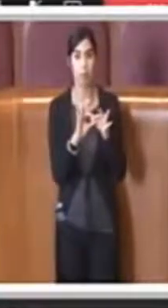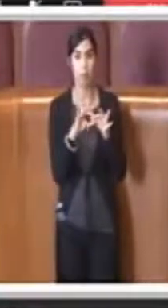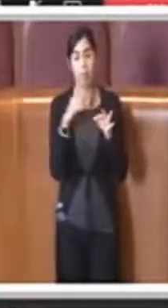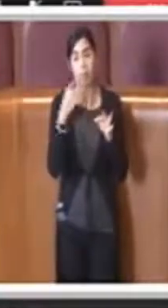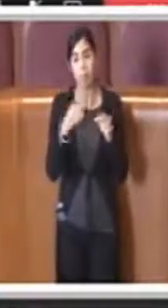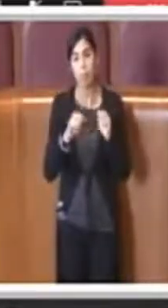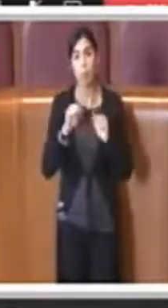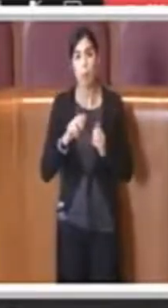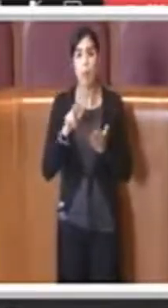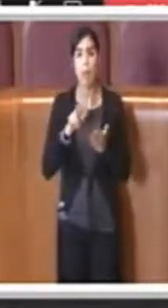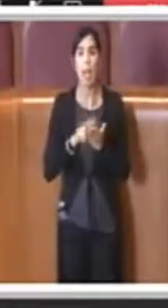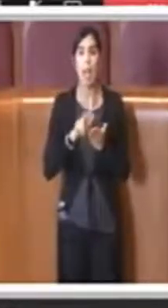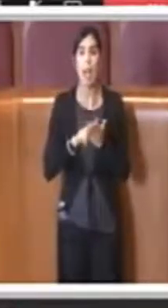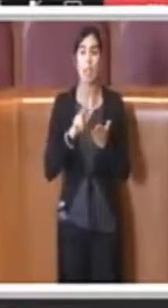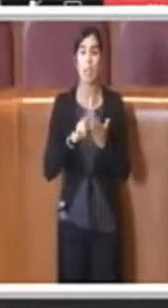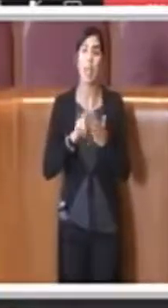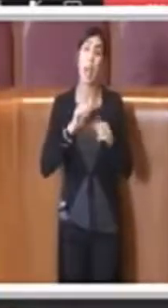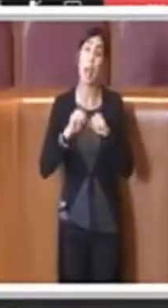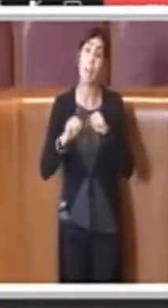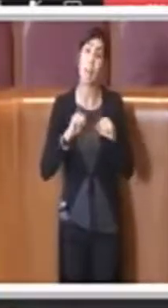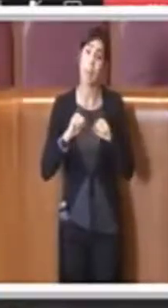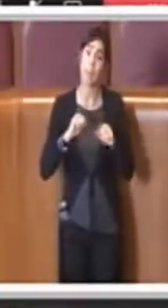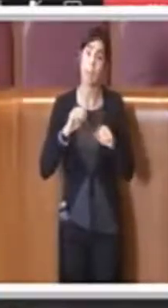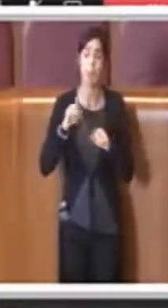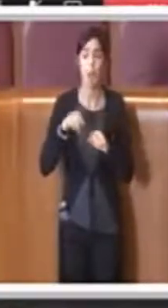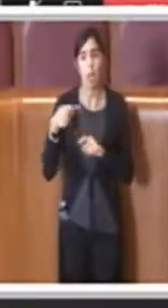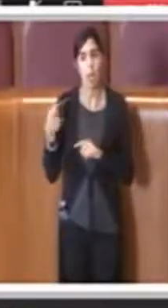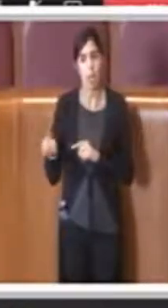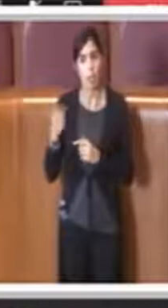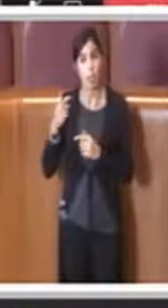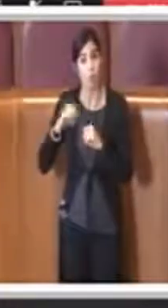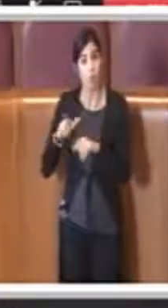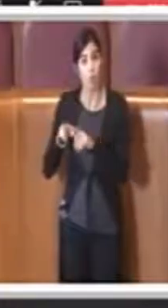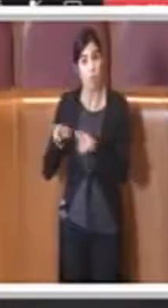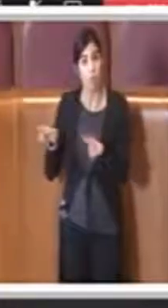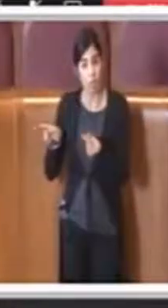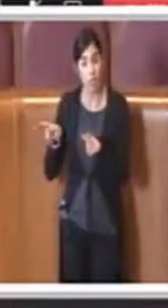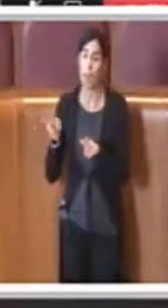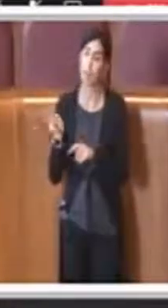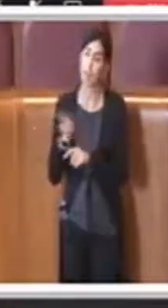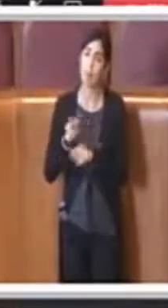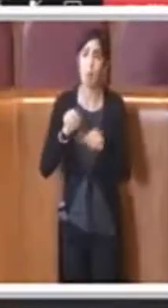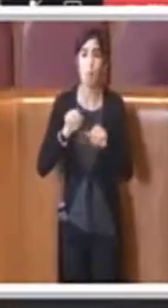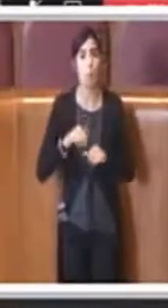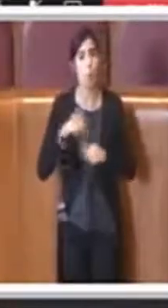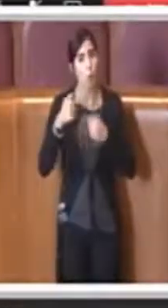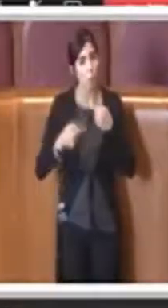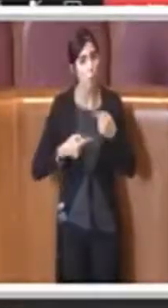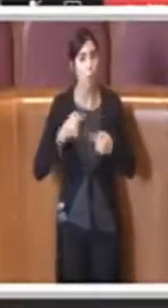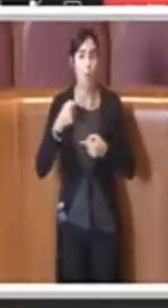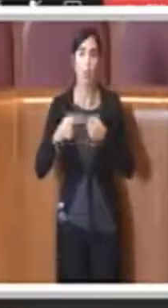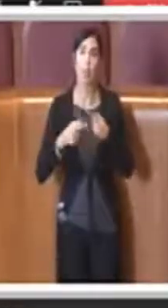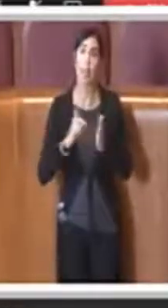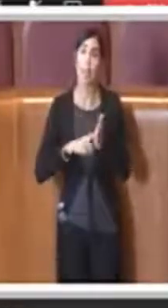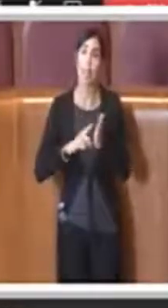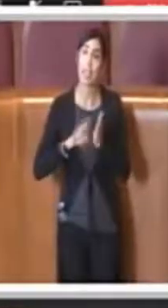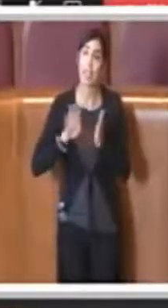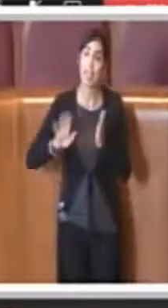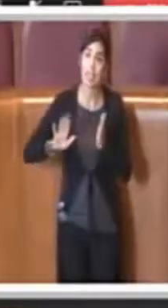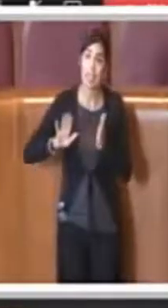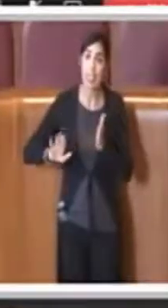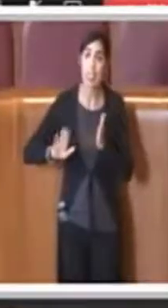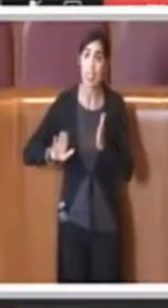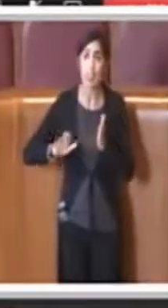garantire all'amministrazione e alla cittadinanza di poter continuare a esercitare questi diritti anche,